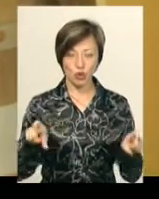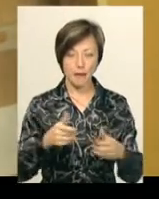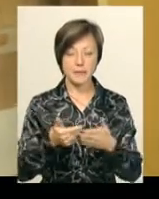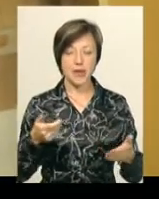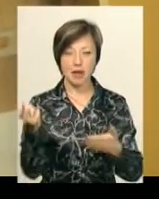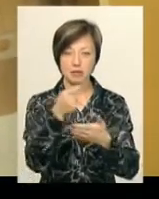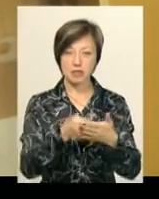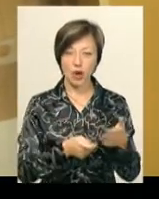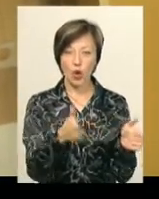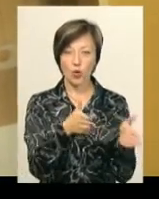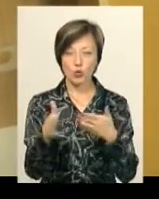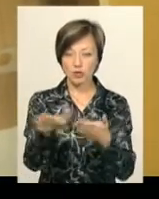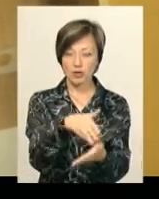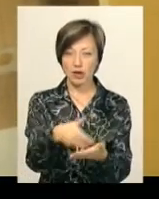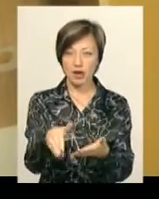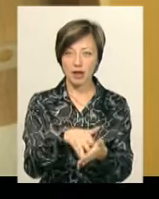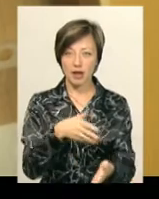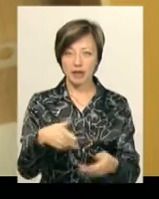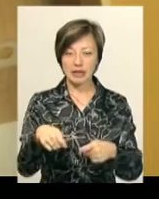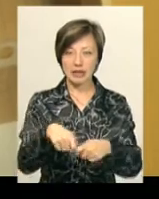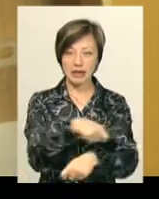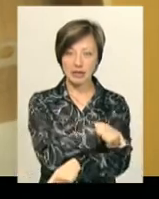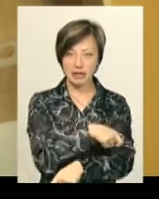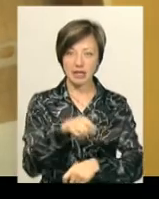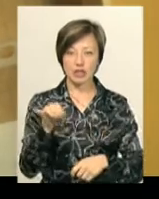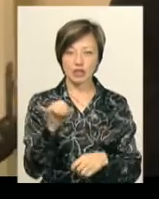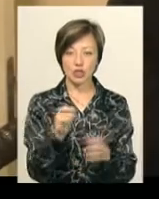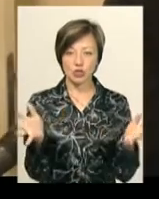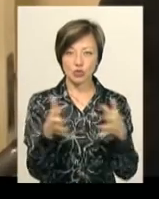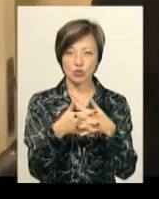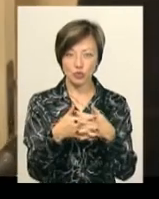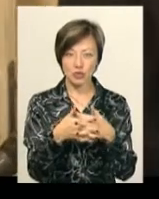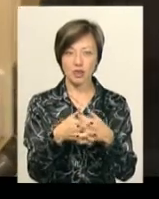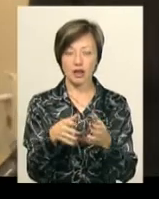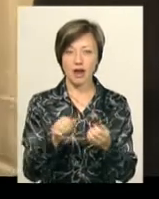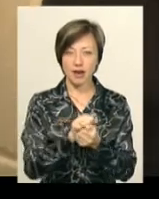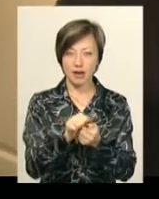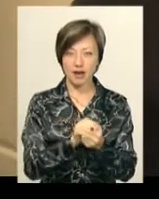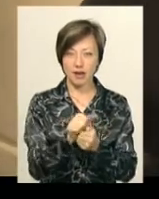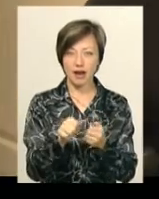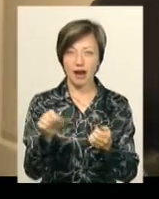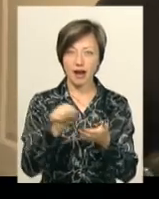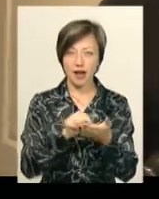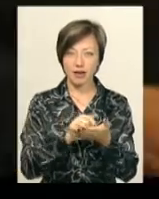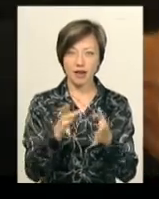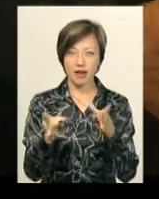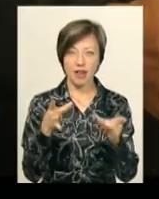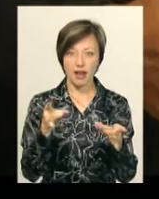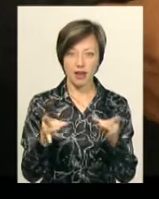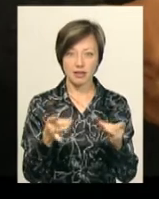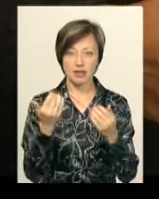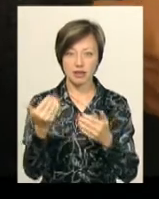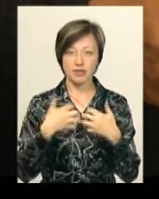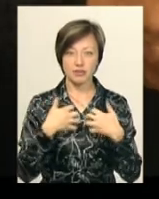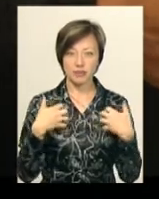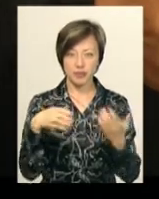написанням дошку готують, покривають ляною тканиною та левкасом з сумішу перепаленої крейди з клеєм тваринного походження. Оцей